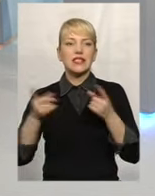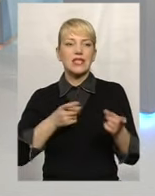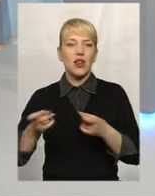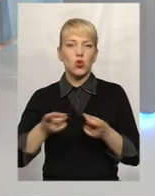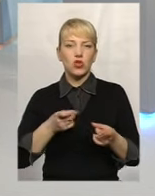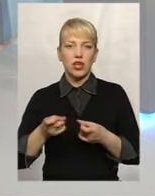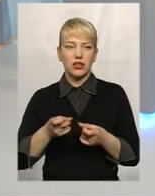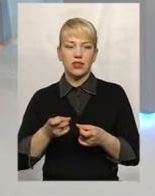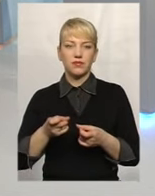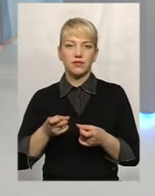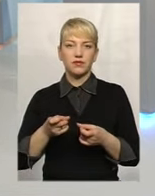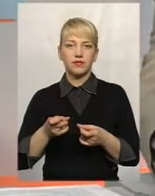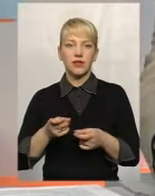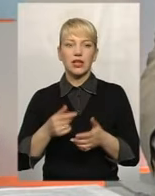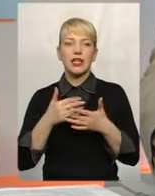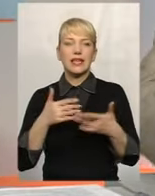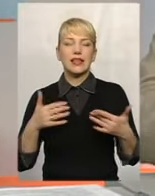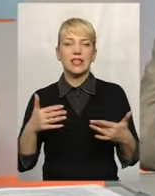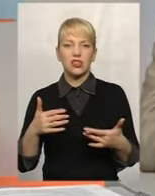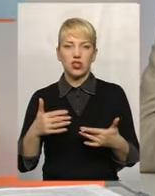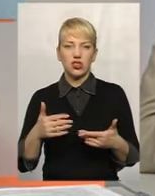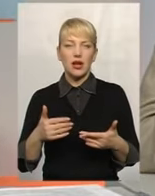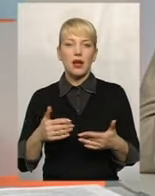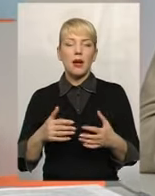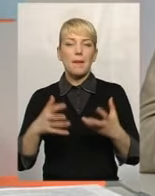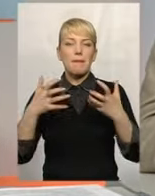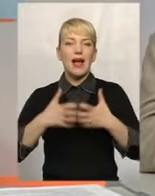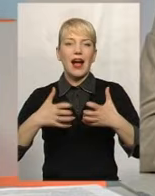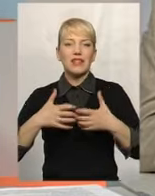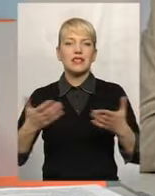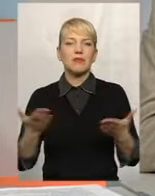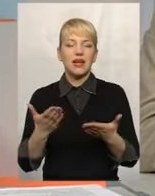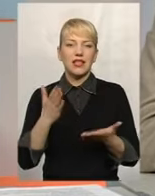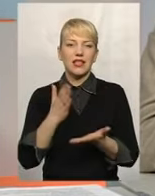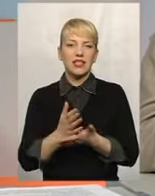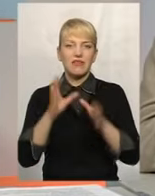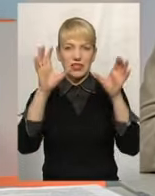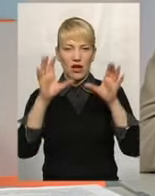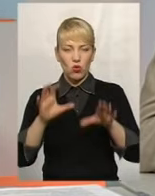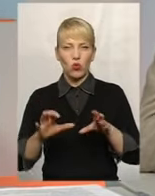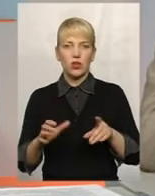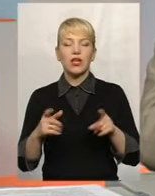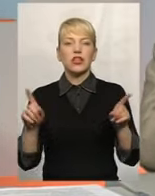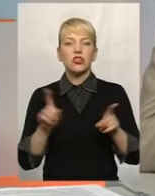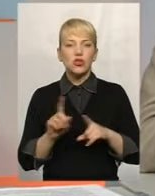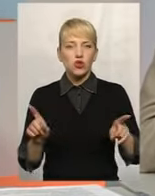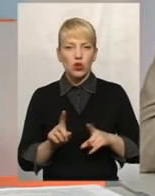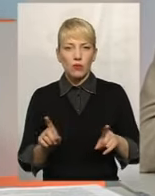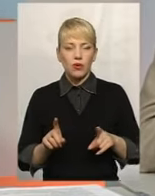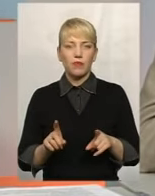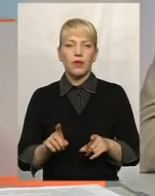інші механізми, які лежать у законодавчій площині з метою, щоб